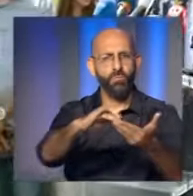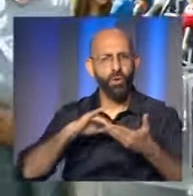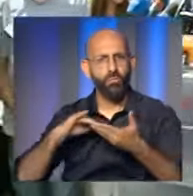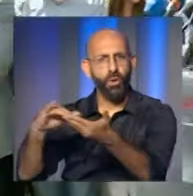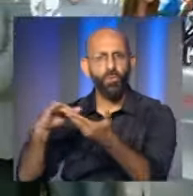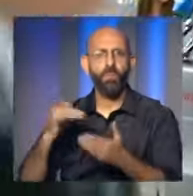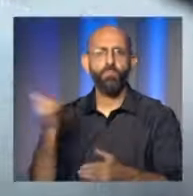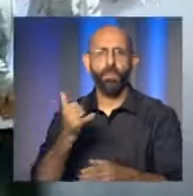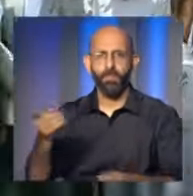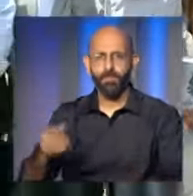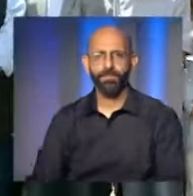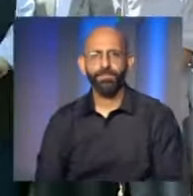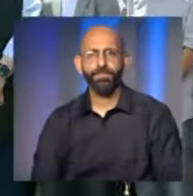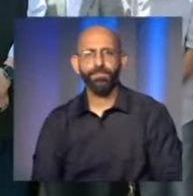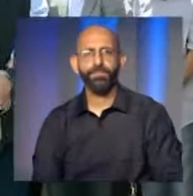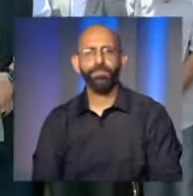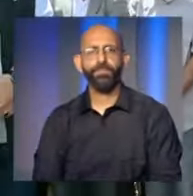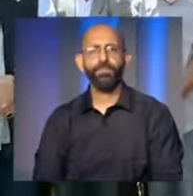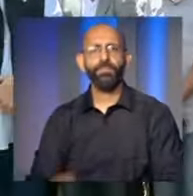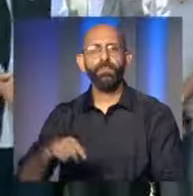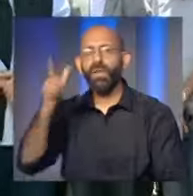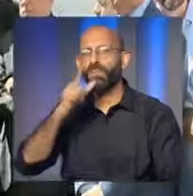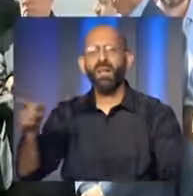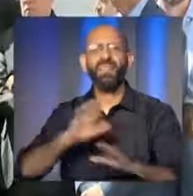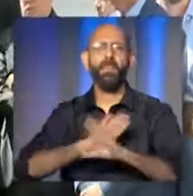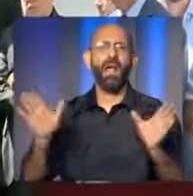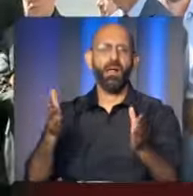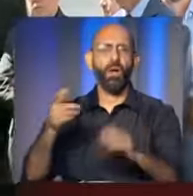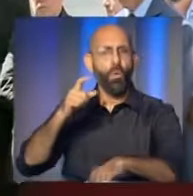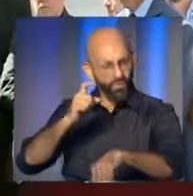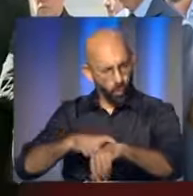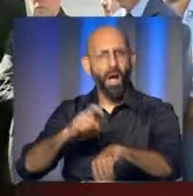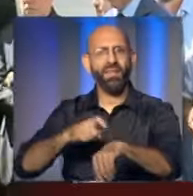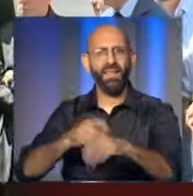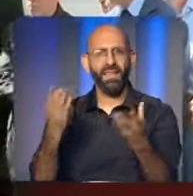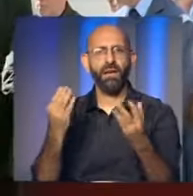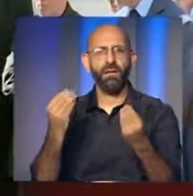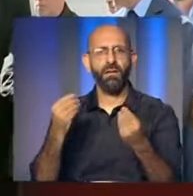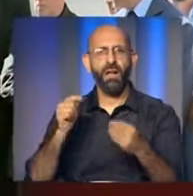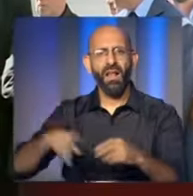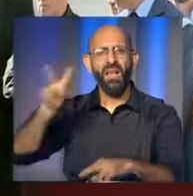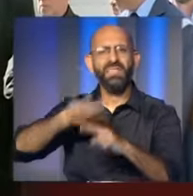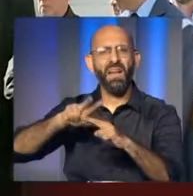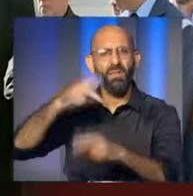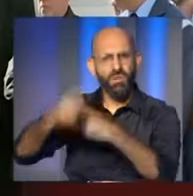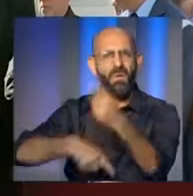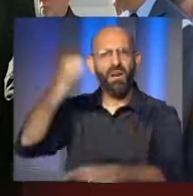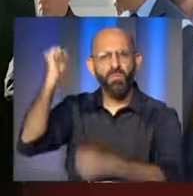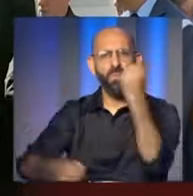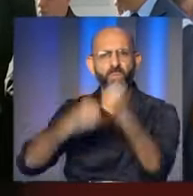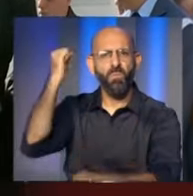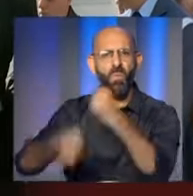إن الاستنكار وهو أمر طبيعي للتحرك في هذا الاتجاه ما عندنا وقت كثير